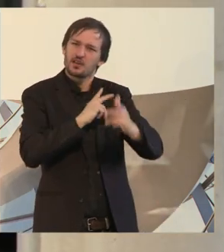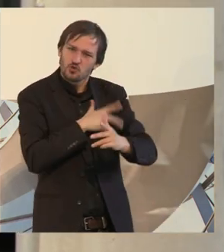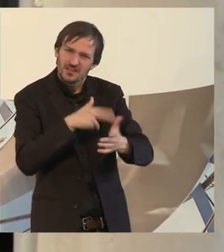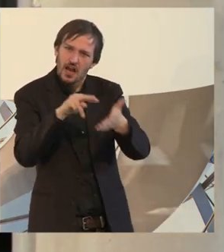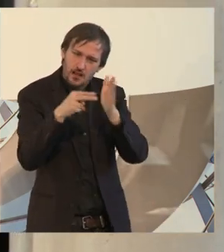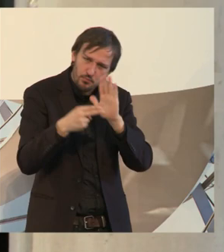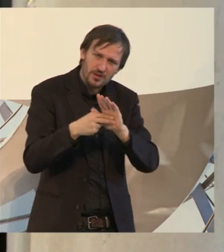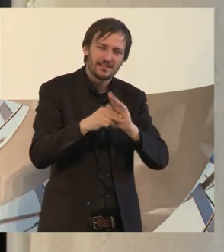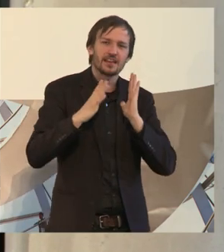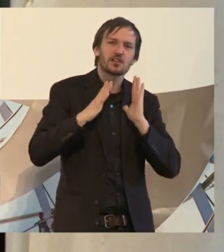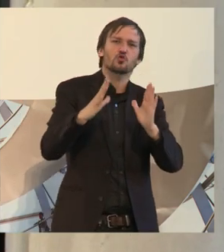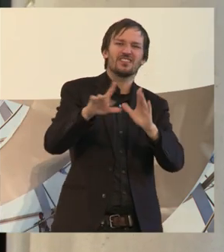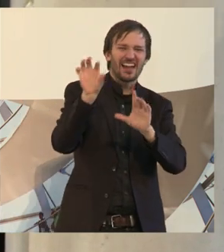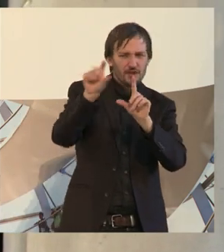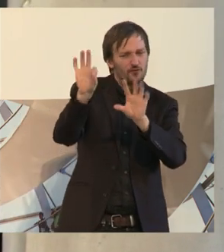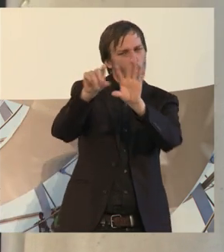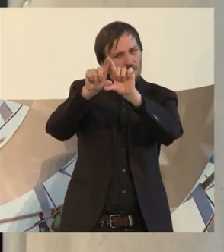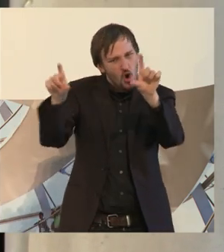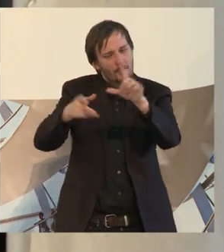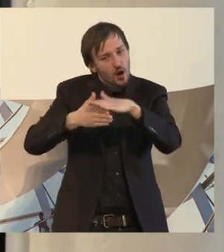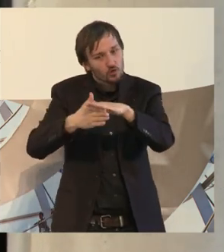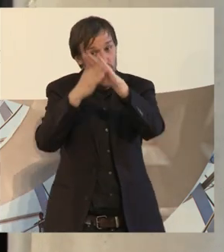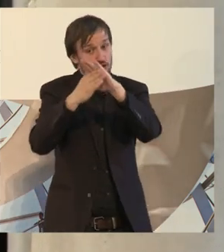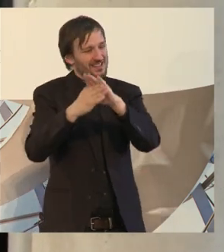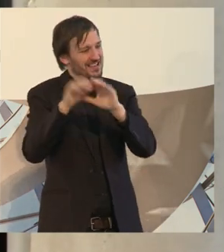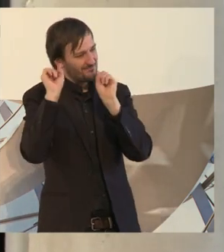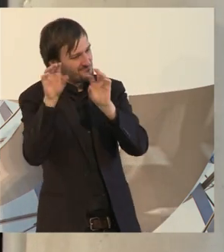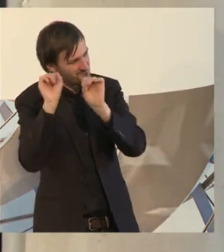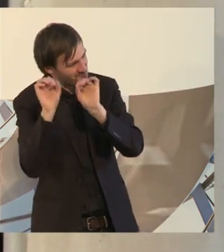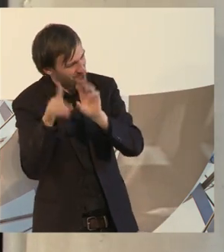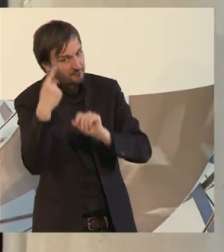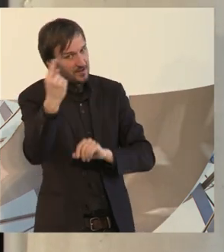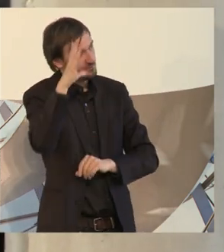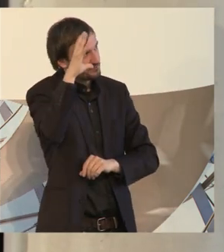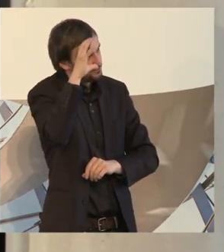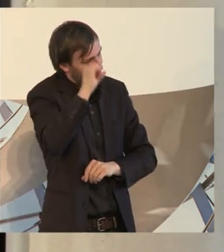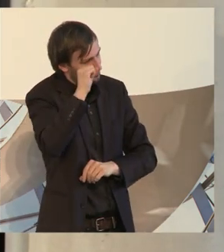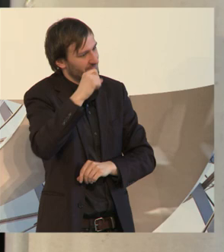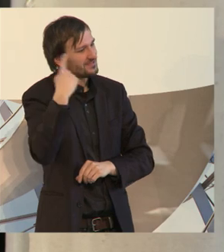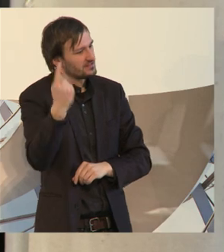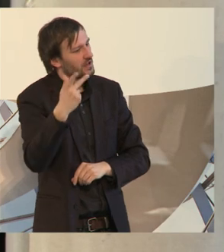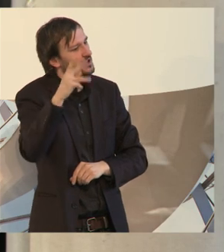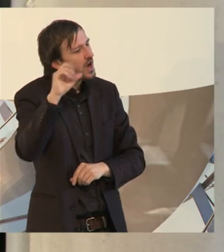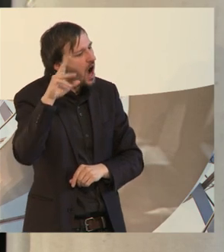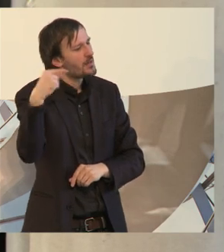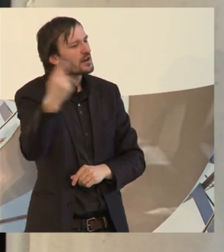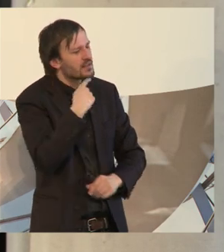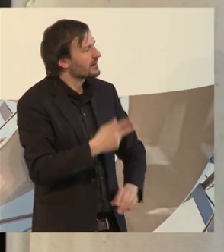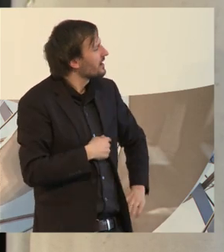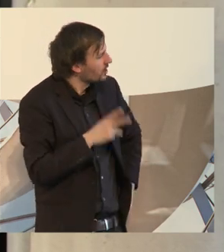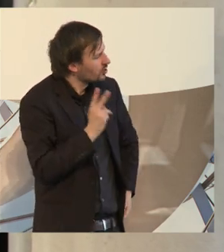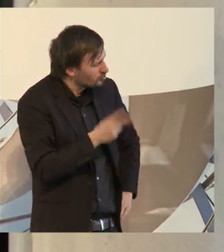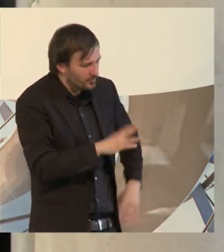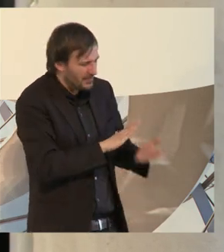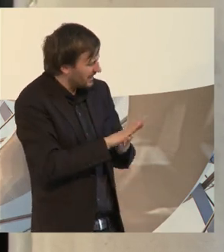Sozialpolitik und der Gesundheit. Das ist immer wichtig, dass man das so runterbringt, rüberbringt. Und der Ingo Kramer hat mir dann gesagt, so hat ihm das noch nie